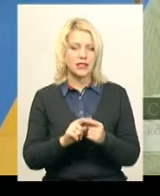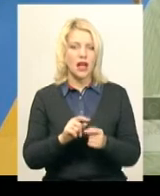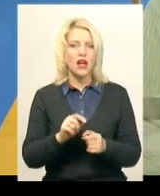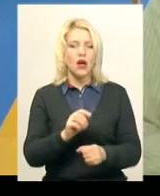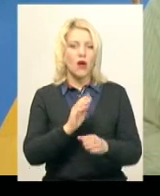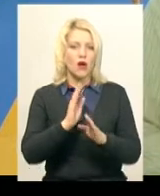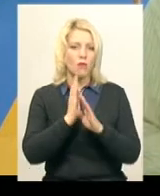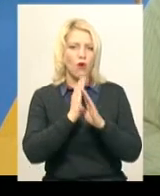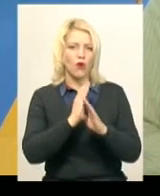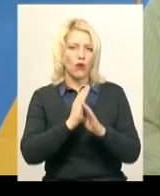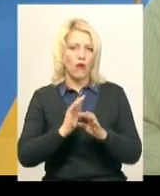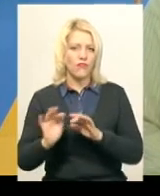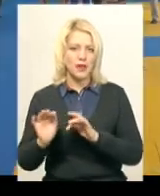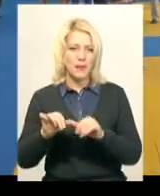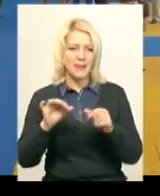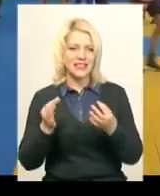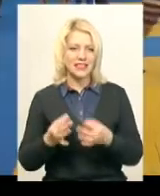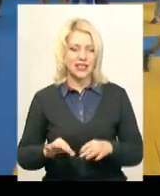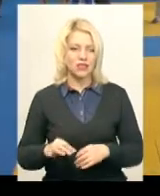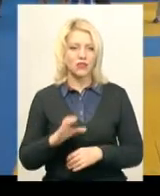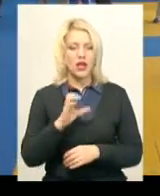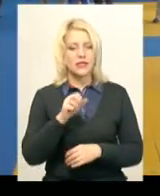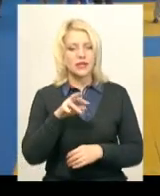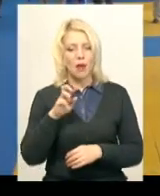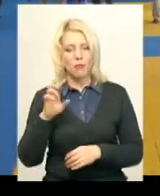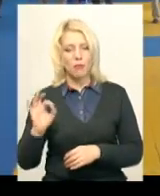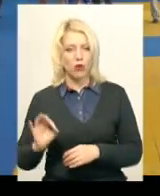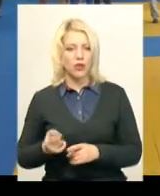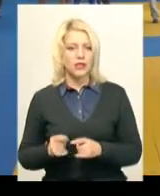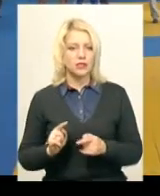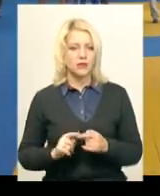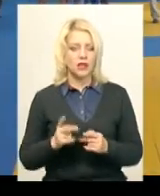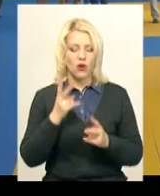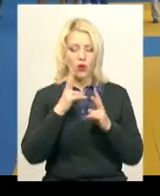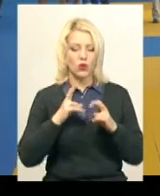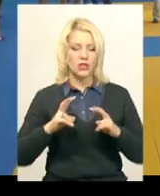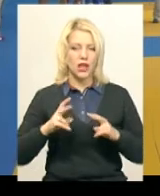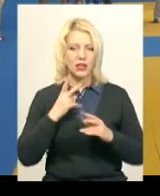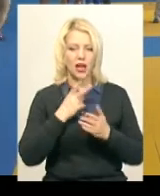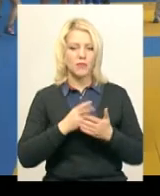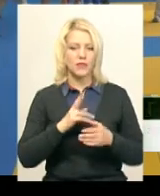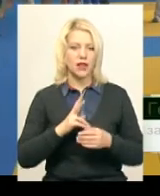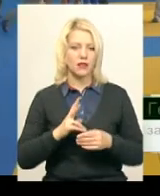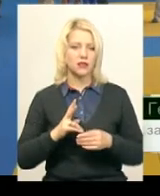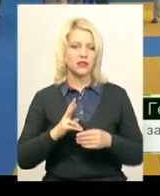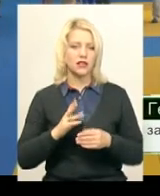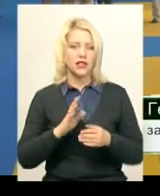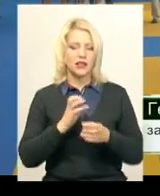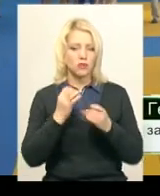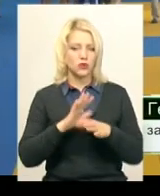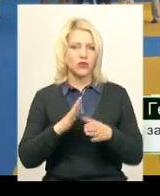прикладні, рукопашний бій або самбо. Ми розглядаємо це в першу чергу не як спорт, а як прикладний вид спорту. І він